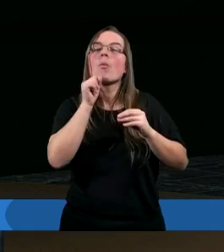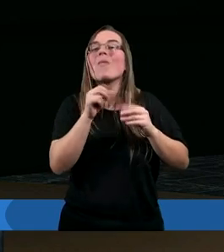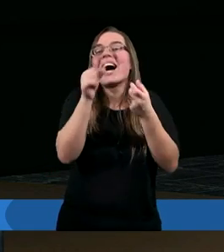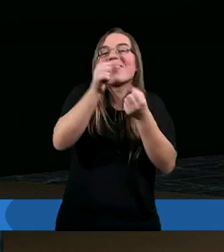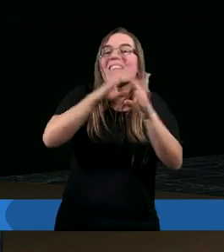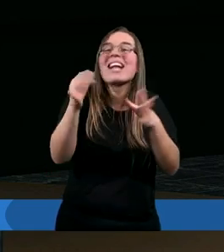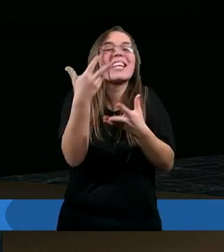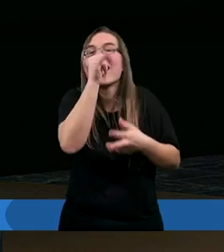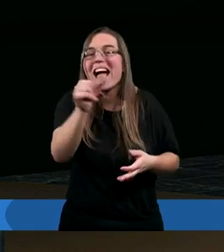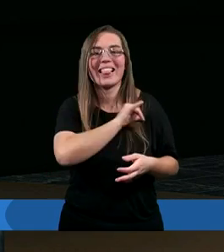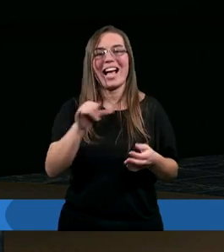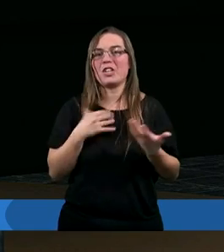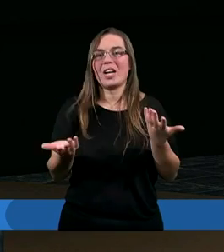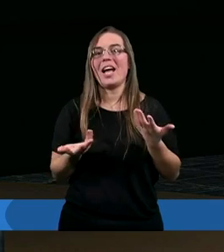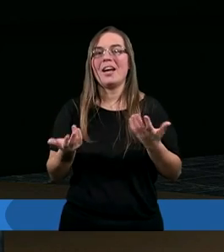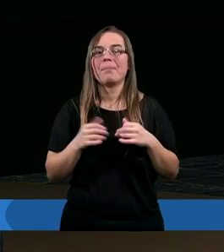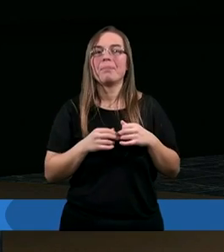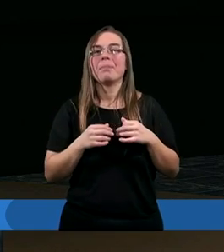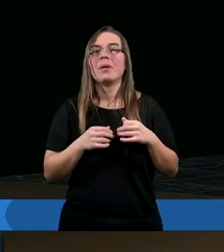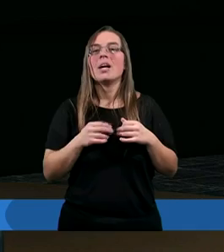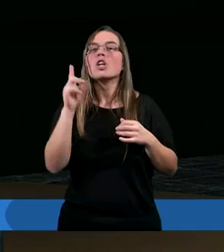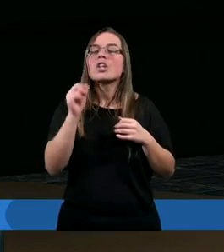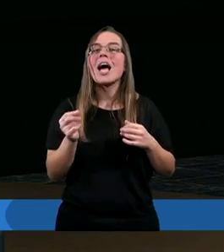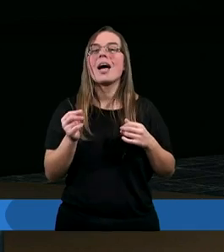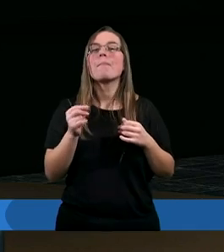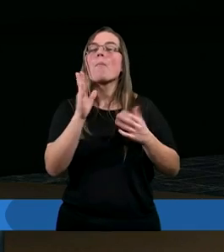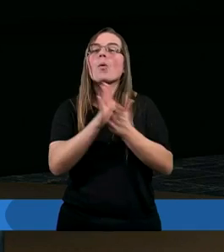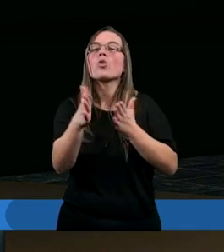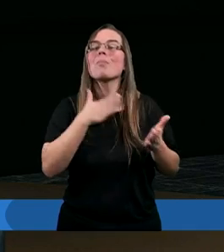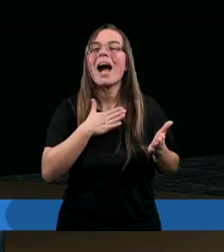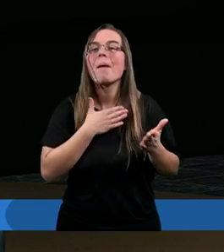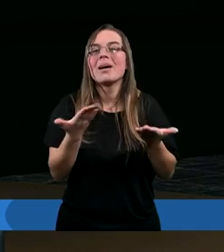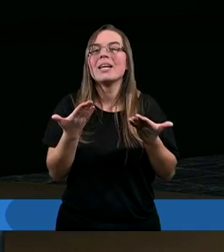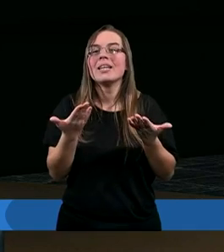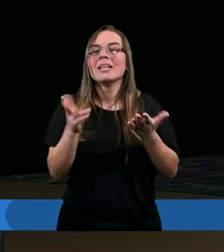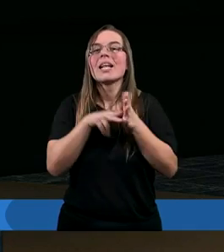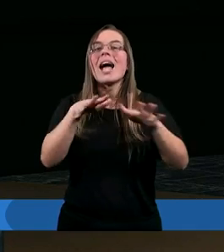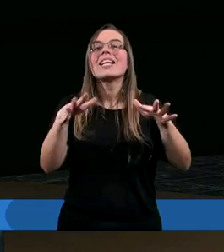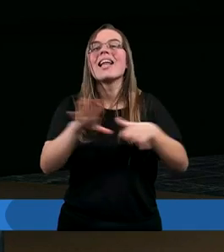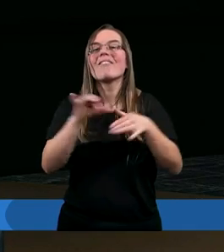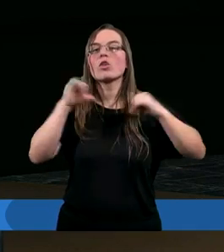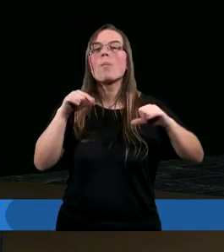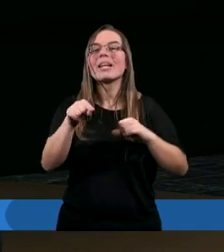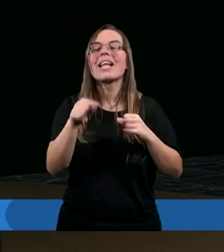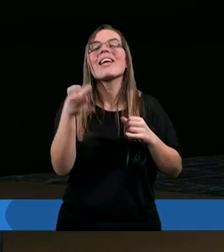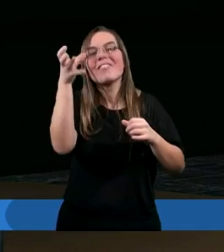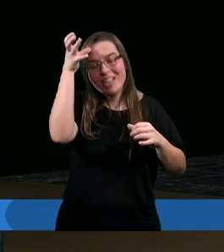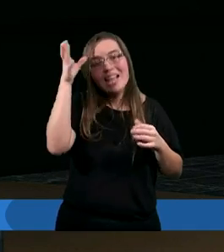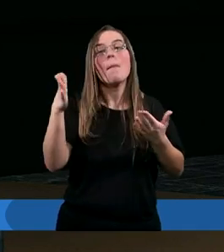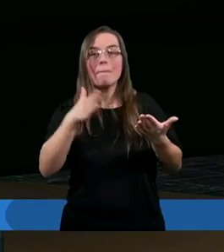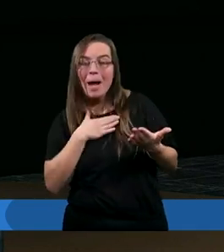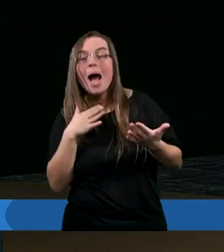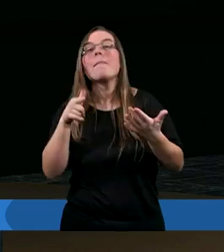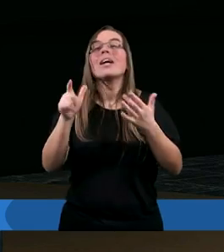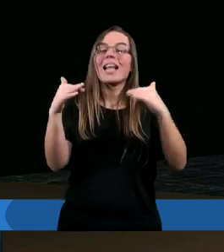wyjaśnić tak na 100%, bo nie mamy na tyle w sobie tej wiedzy